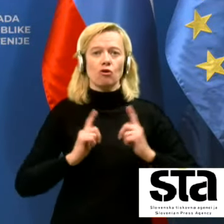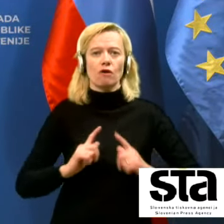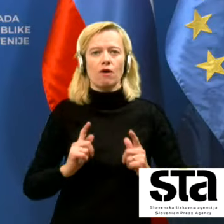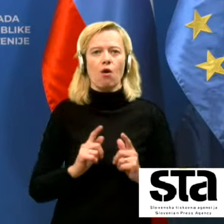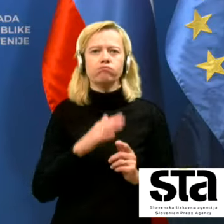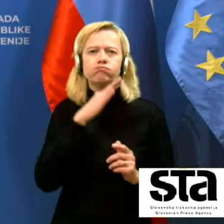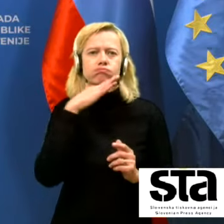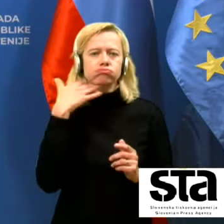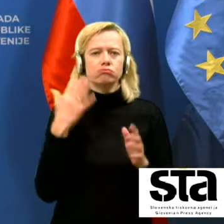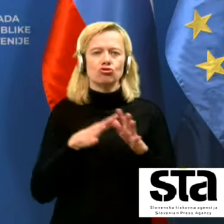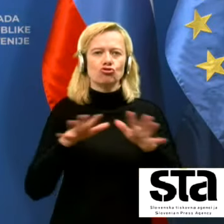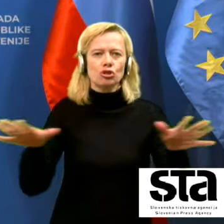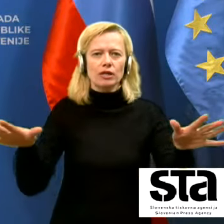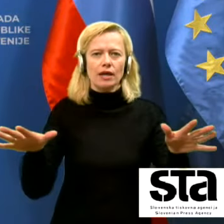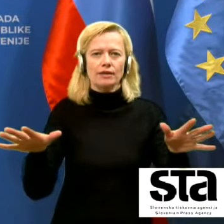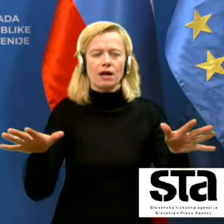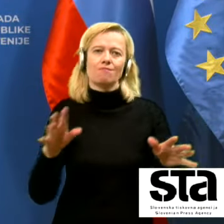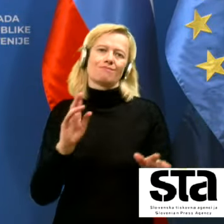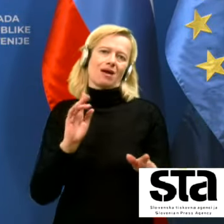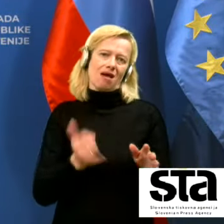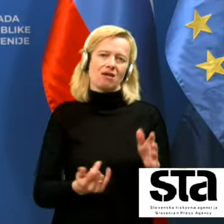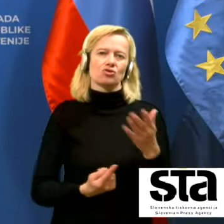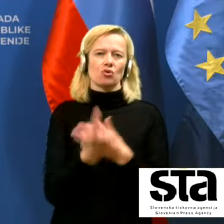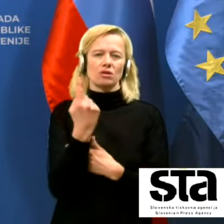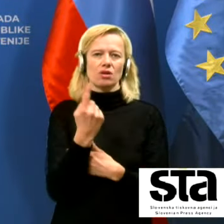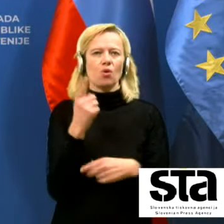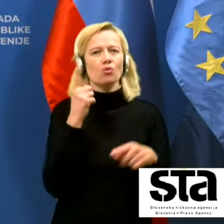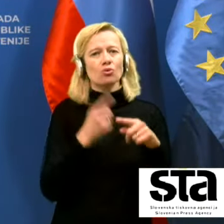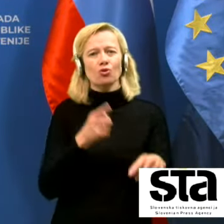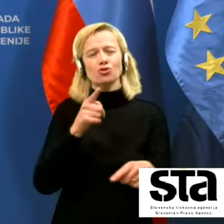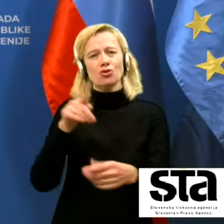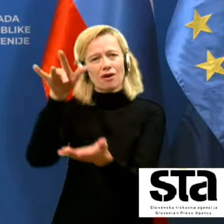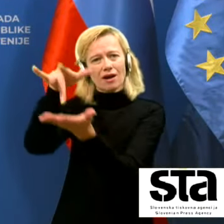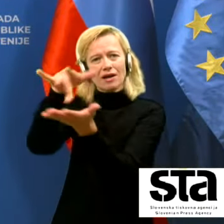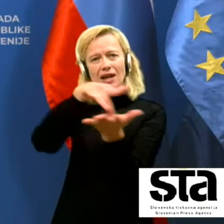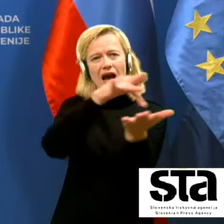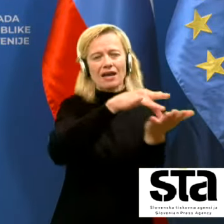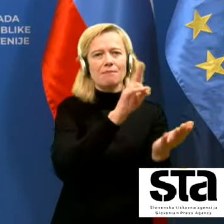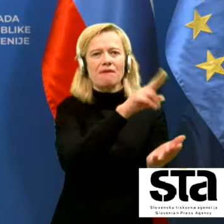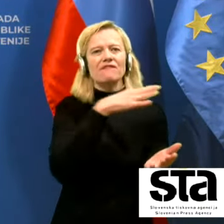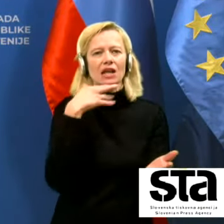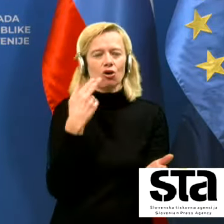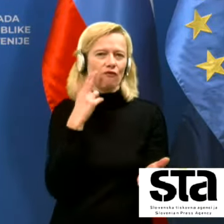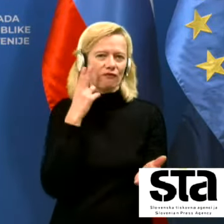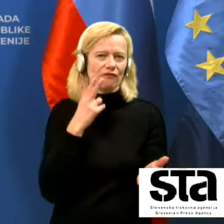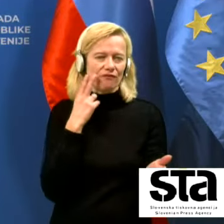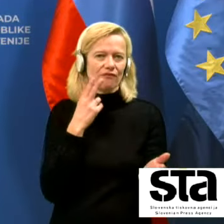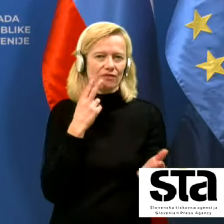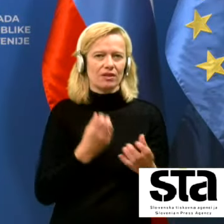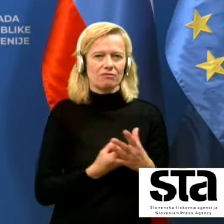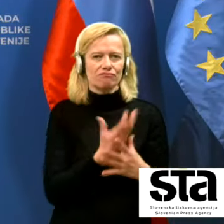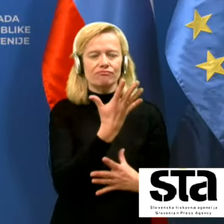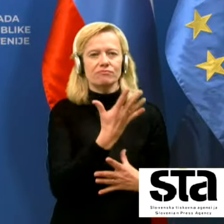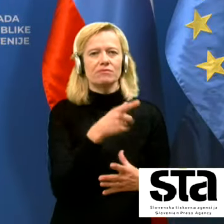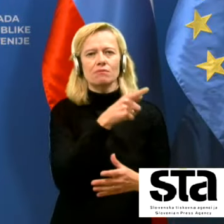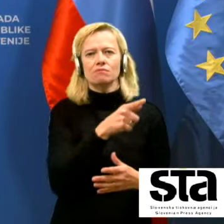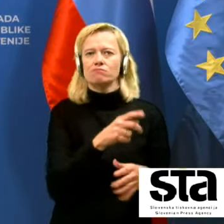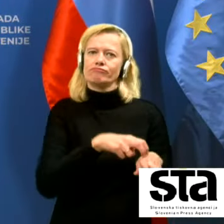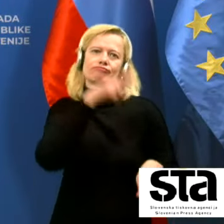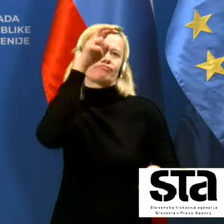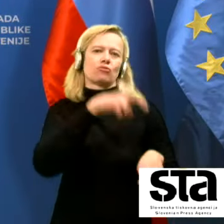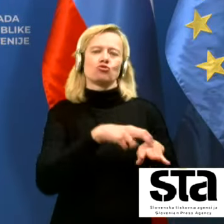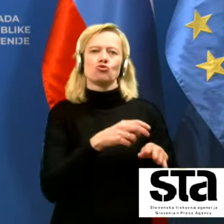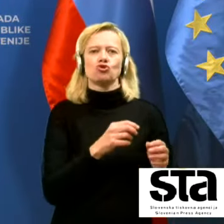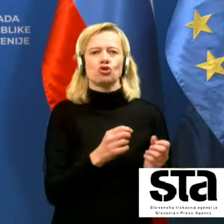bistvenega širjanja v kušb, pa se je zgodilo. Točno v krajih, ki so vinorodni, so številke močno poskučile v